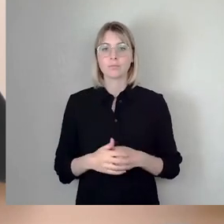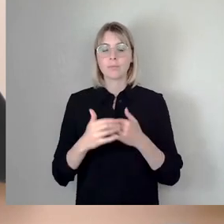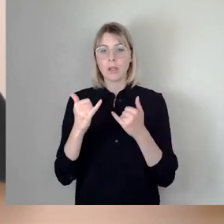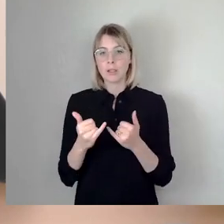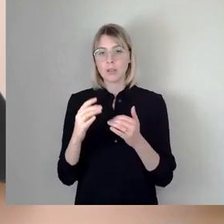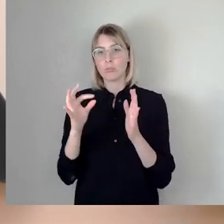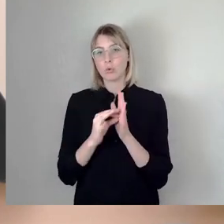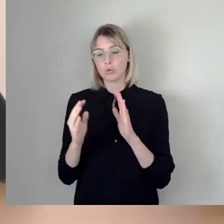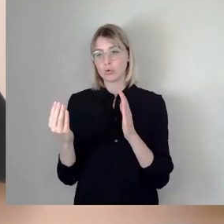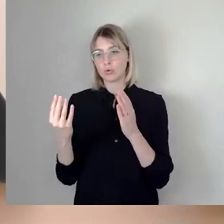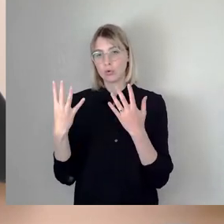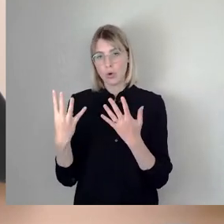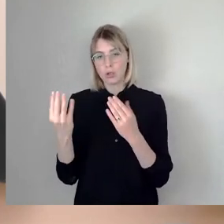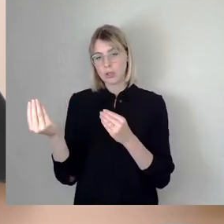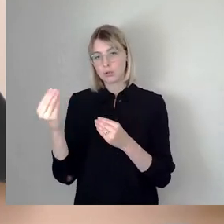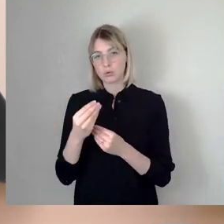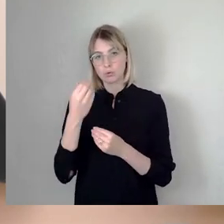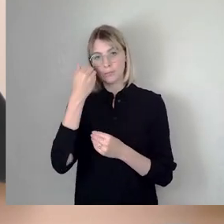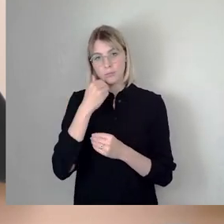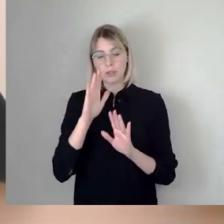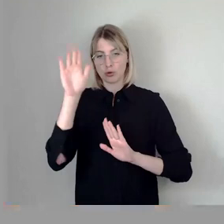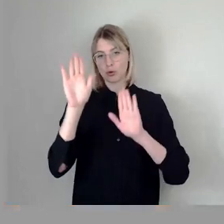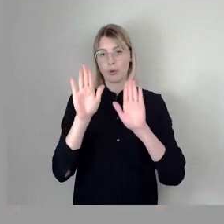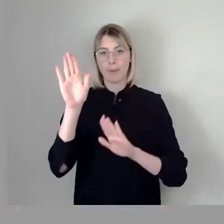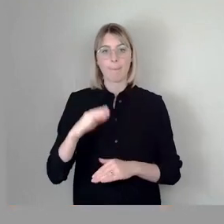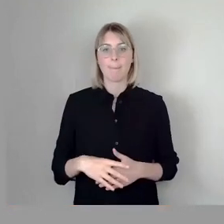dem folgen möchte, den bitte ich jetzt um das Stimmzeichen.